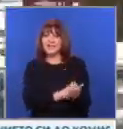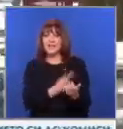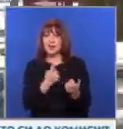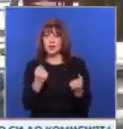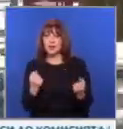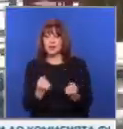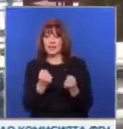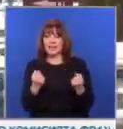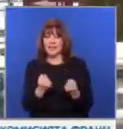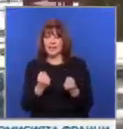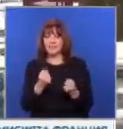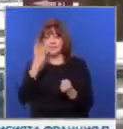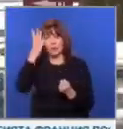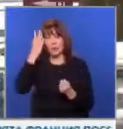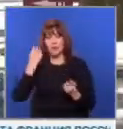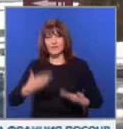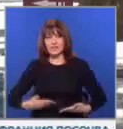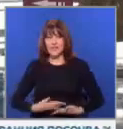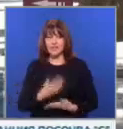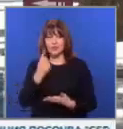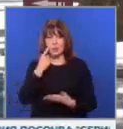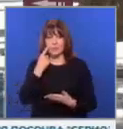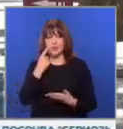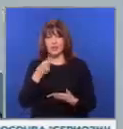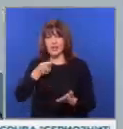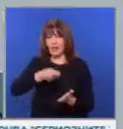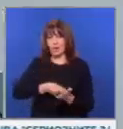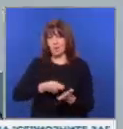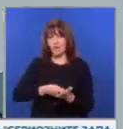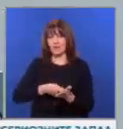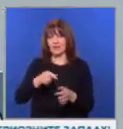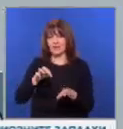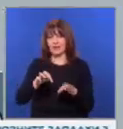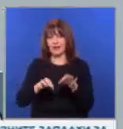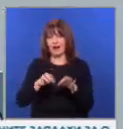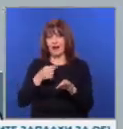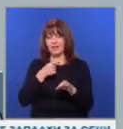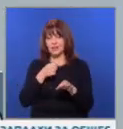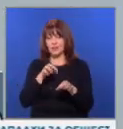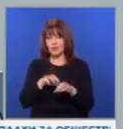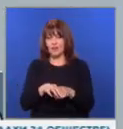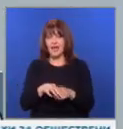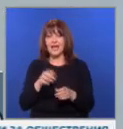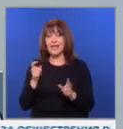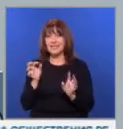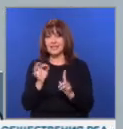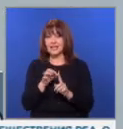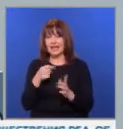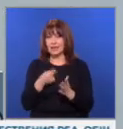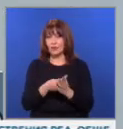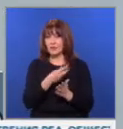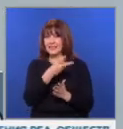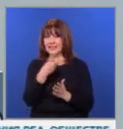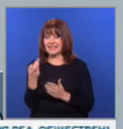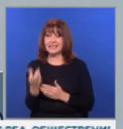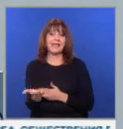действат в разрез с молдовските интереси, са се опитали да купят гласове. Целта е била да бъдат купени 300 хиляди глас.